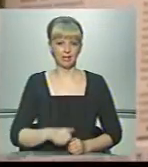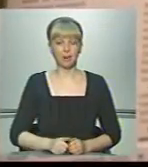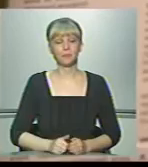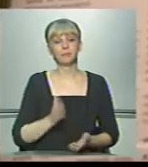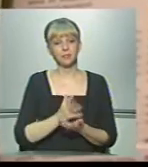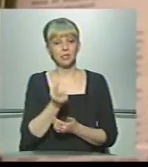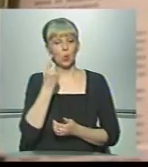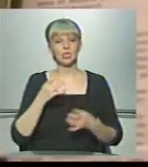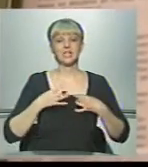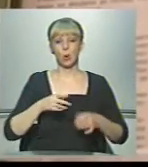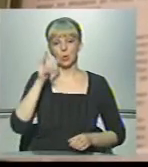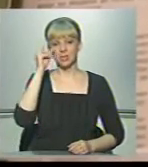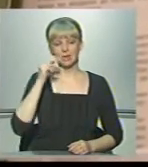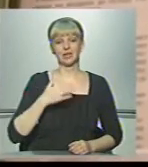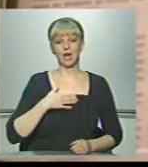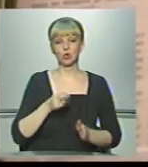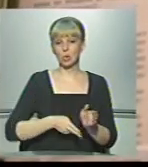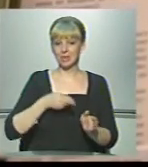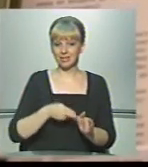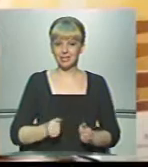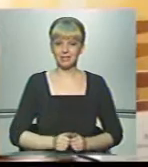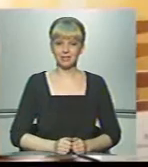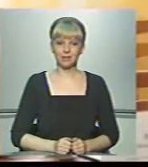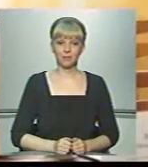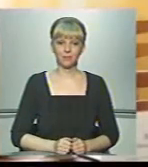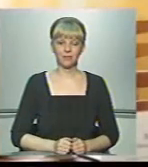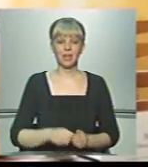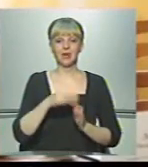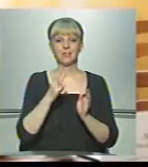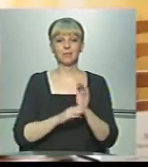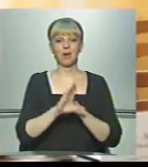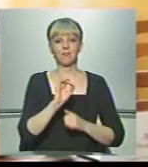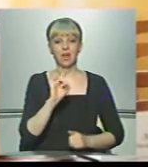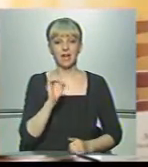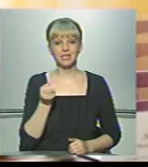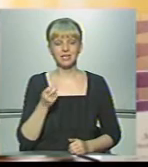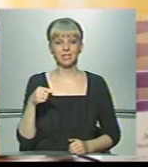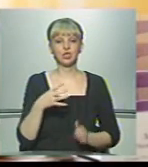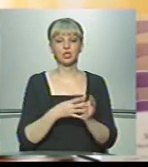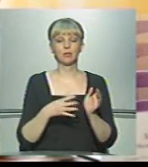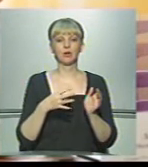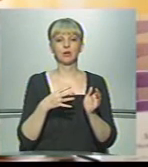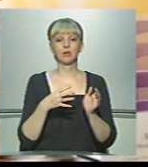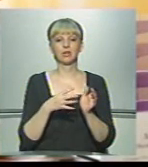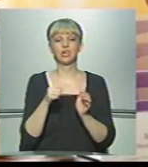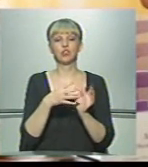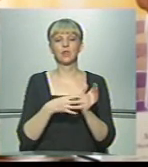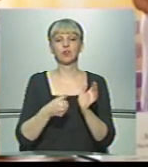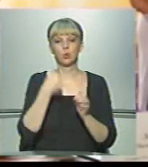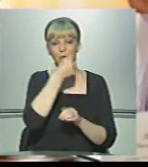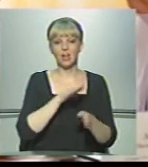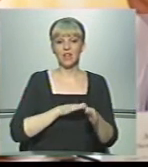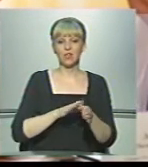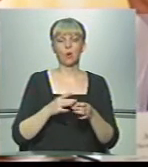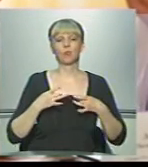Є ще одна святкова дата нашої залізниці. 18 вересня 1906 року відбулося